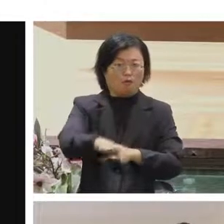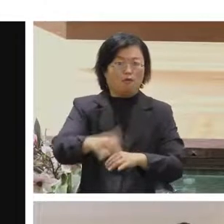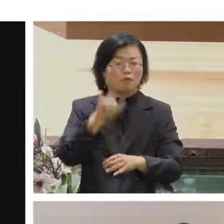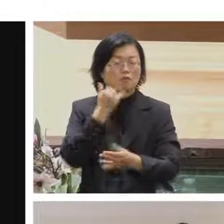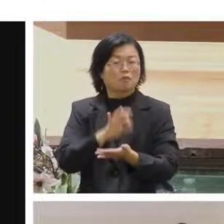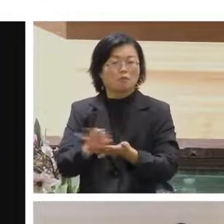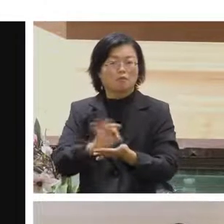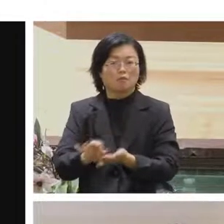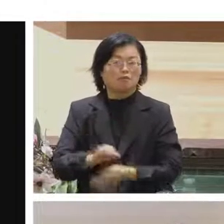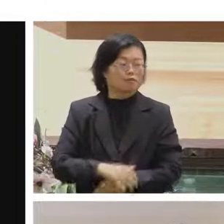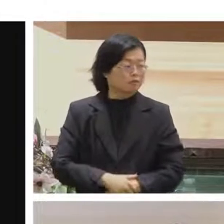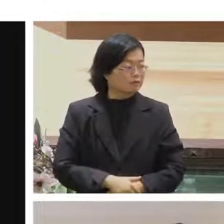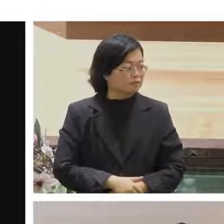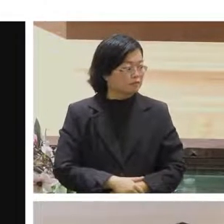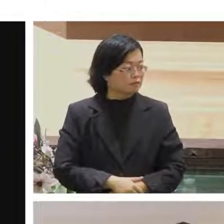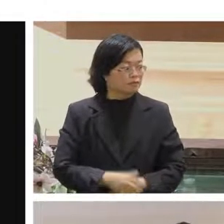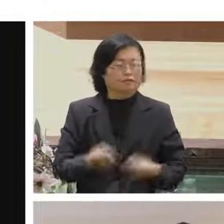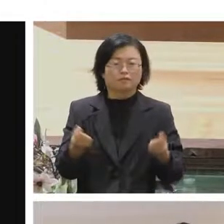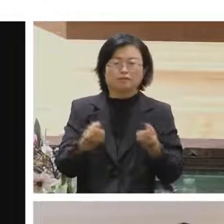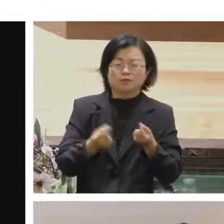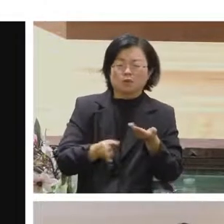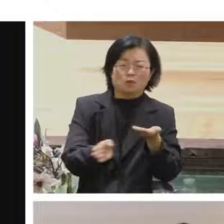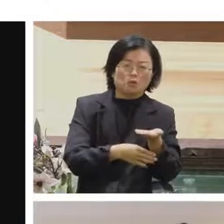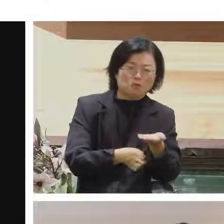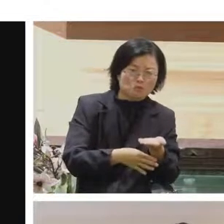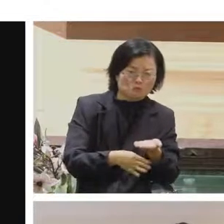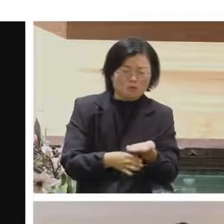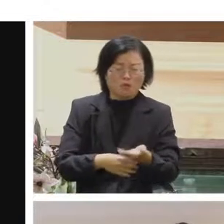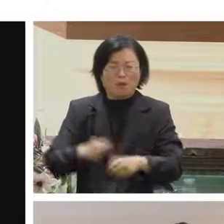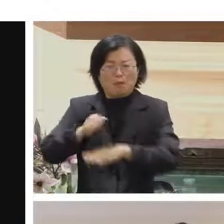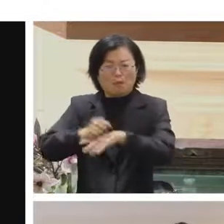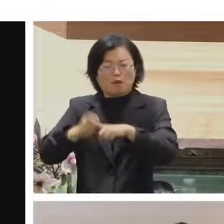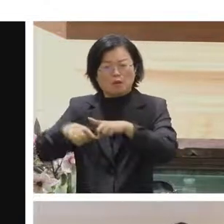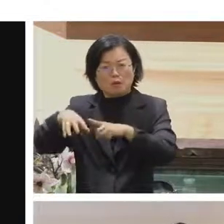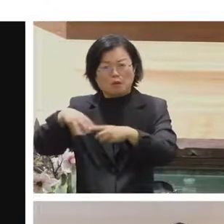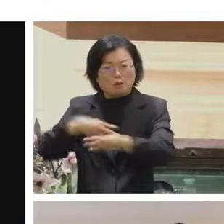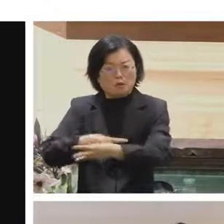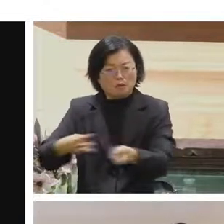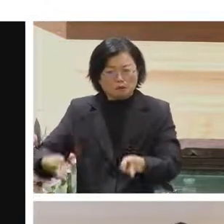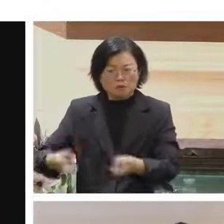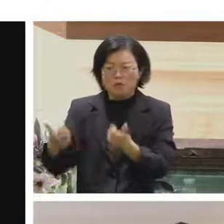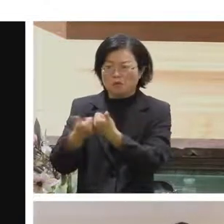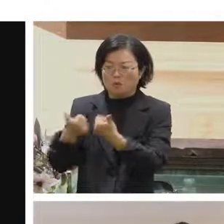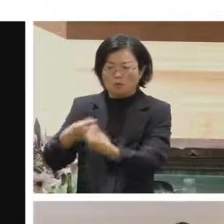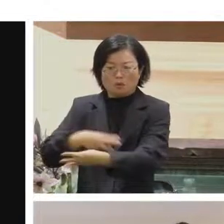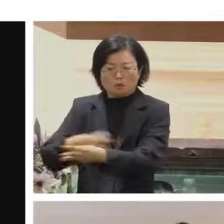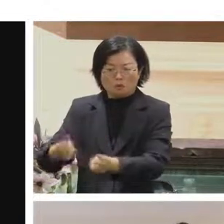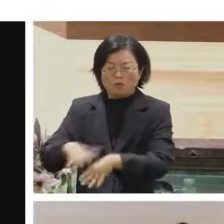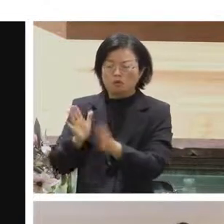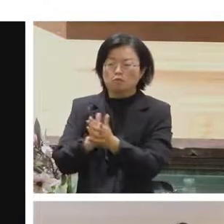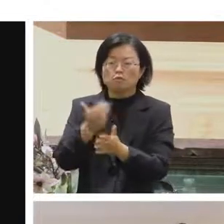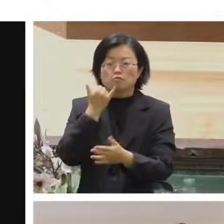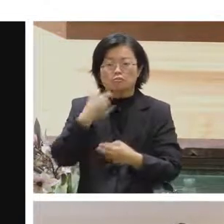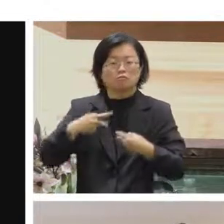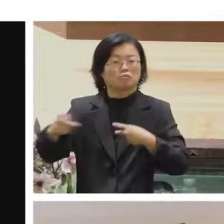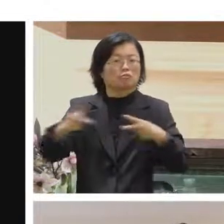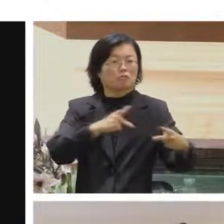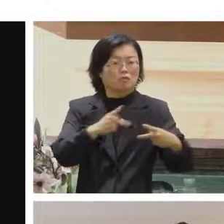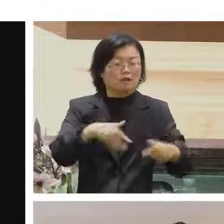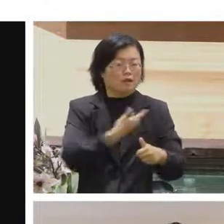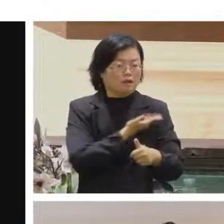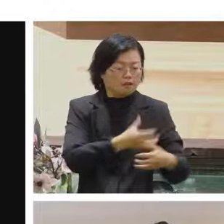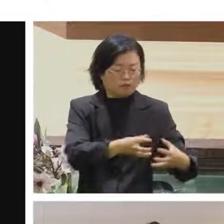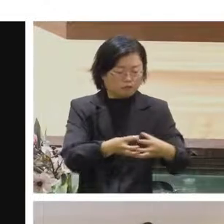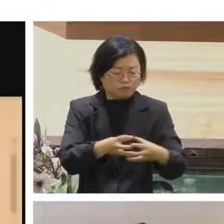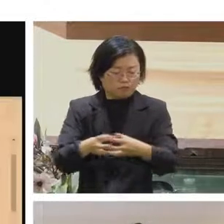實體的空間我們也有廚房啊或者是辦公室會議室可以租借給不同的專案去做小鬆的聚